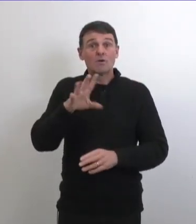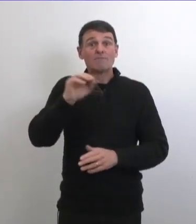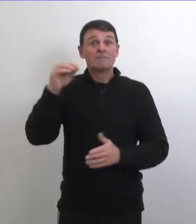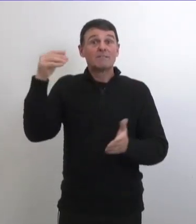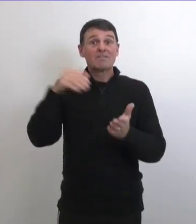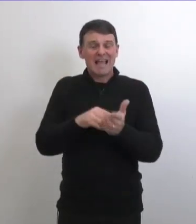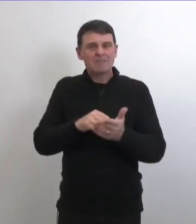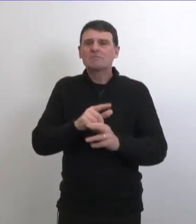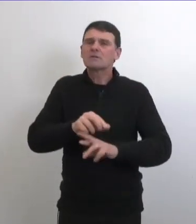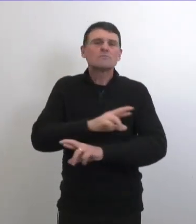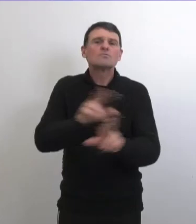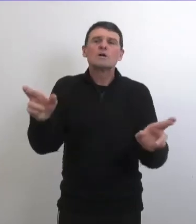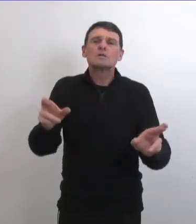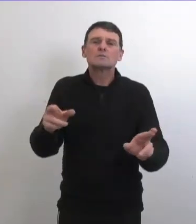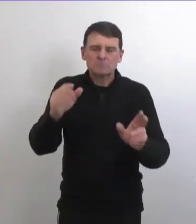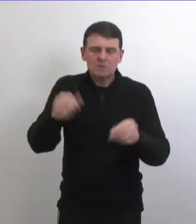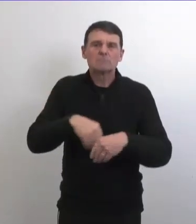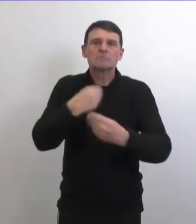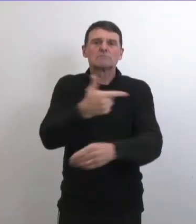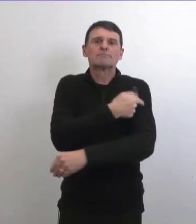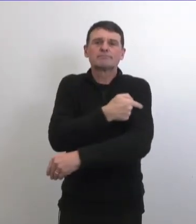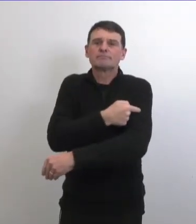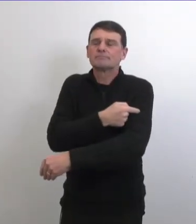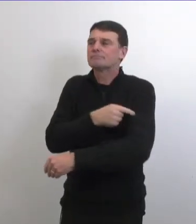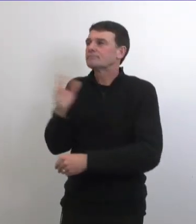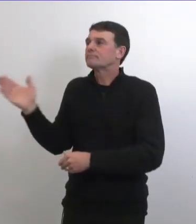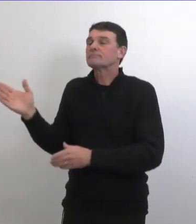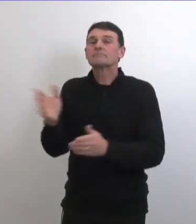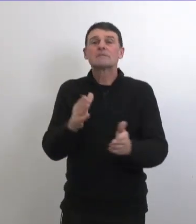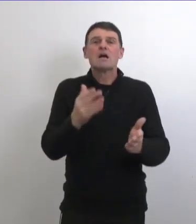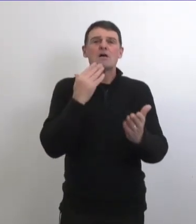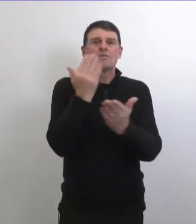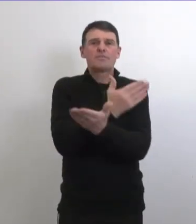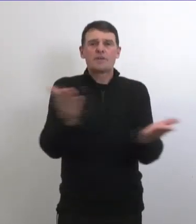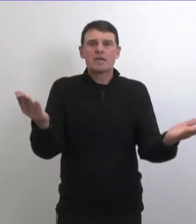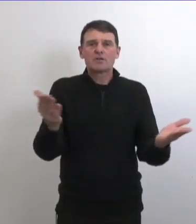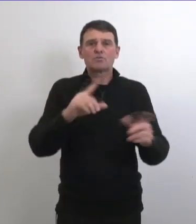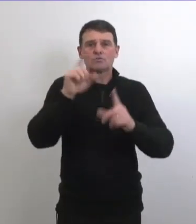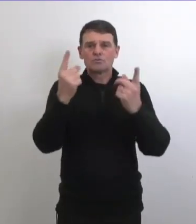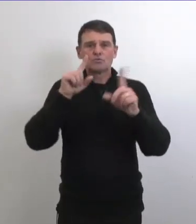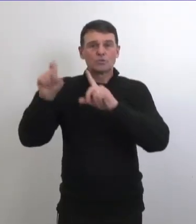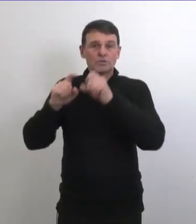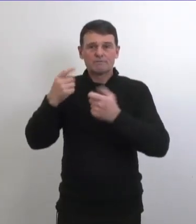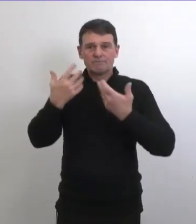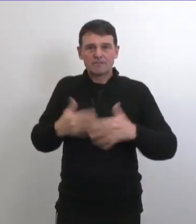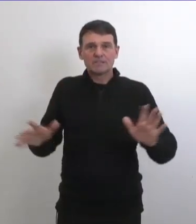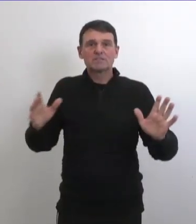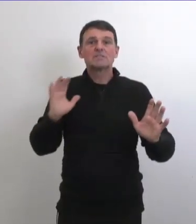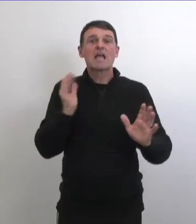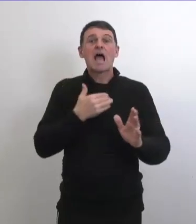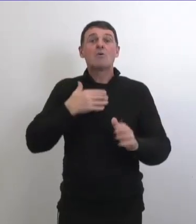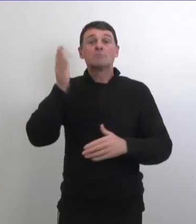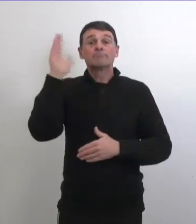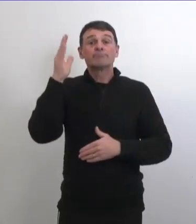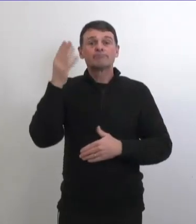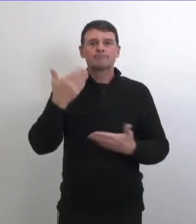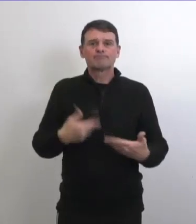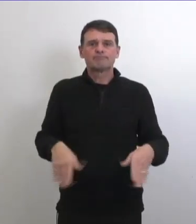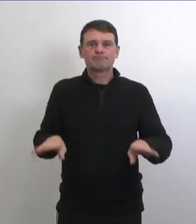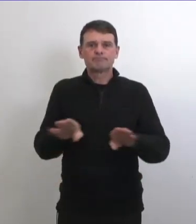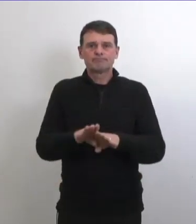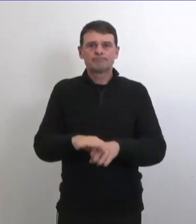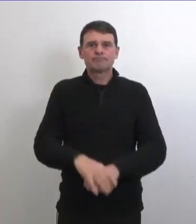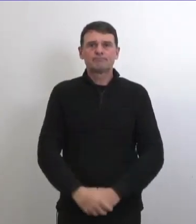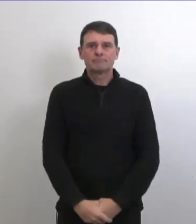mais si c'est dix mille oui on sera prêt si ça se produit on sera prêt merci beaucoup tout le monde cela met fin au point de presse aujourd